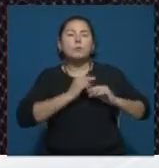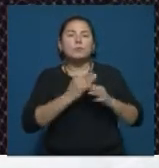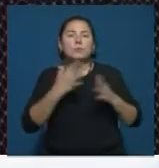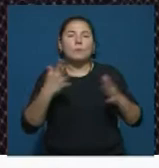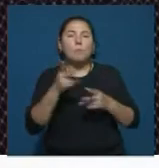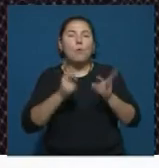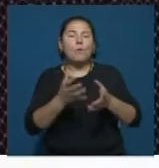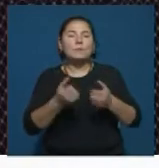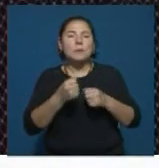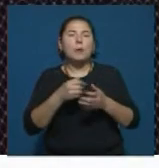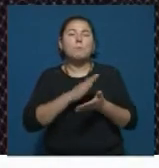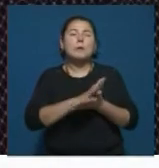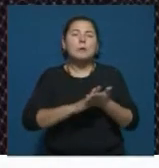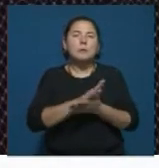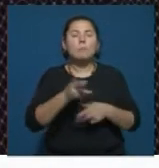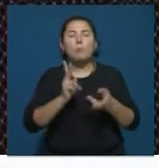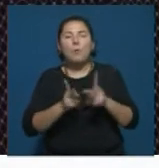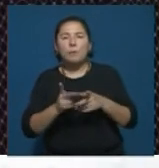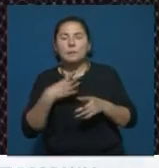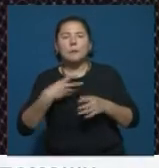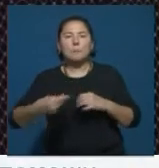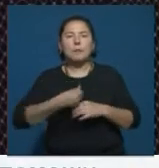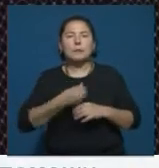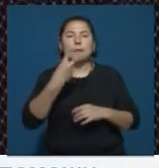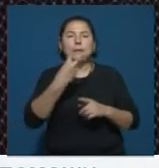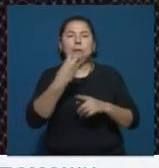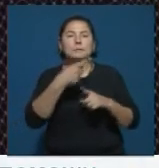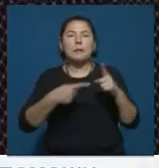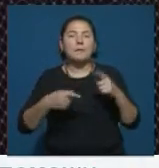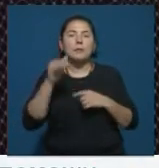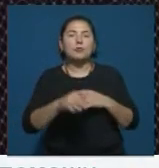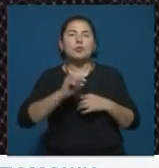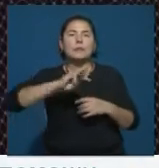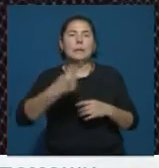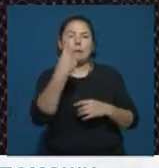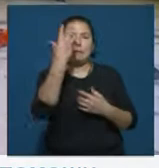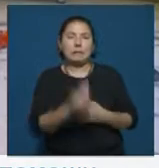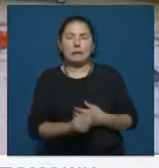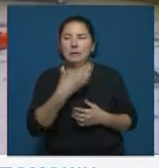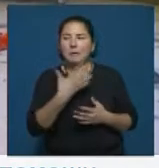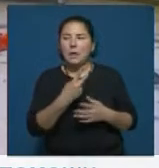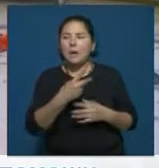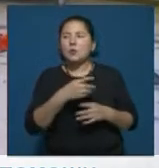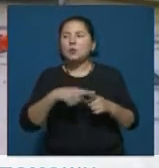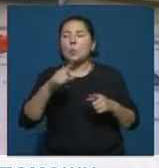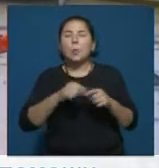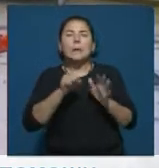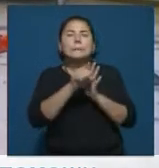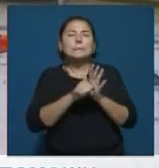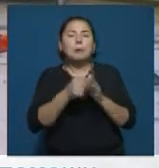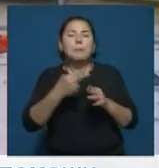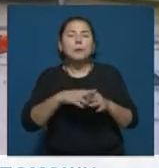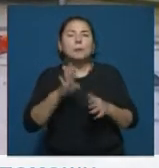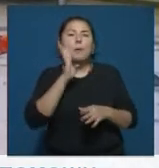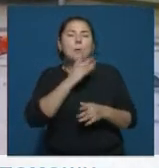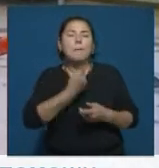Взяли поваром. Мыла посуду в столовой. За это мне платили 3,5 тысячи тенге в день. На дворе скоро будет зима, поэтому